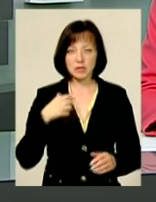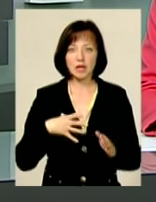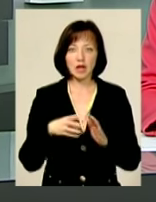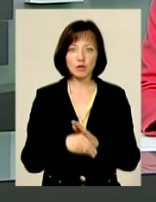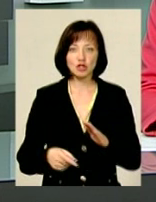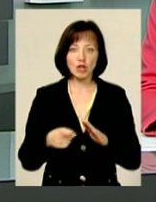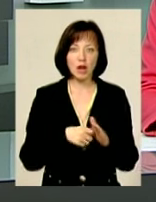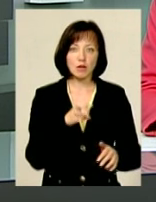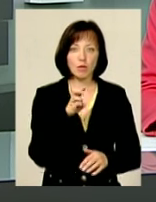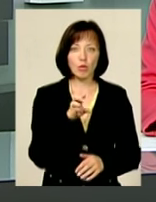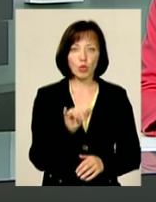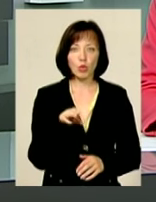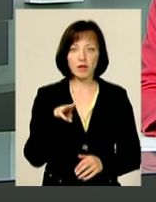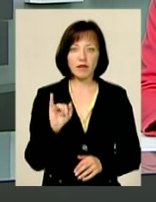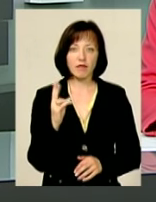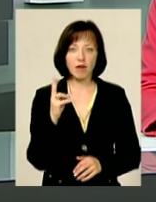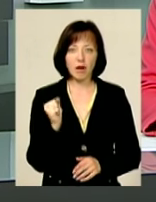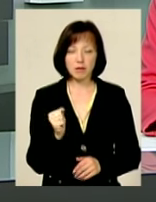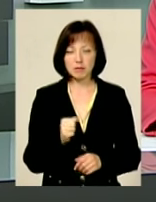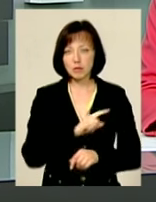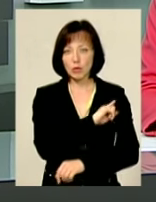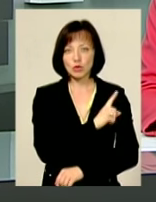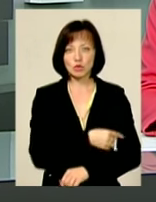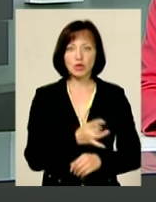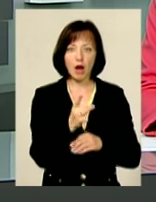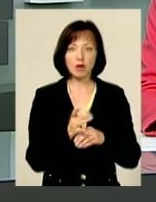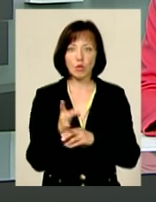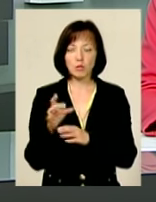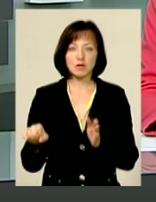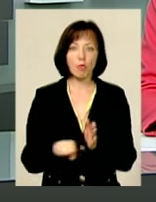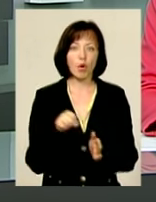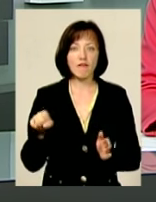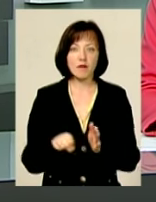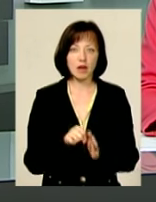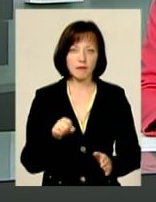шахті «Бутівка» біля Донецька під час потужного арт-обстрілу бойовиків.